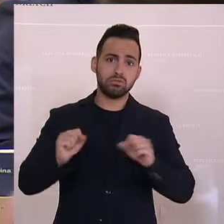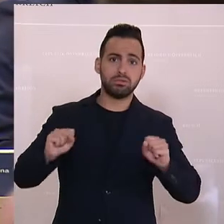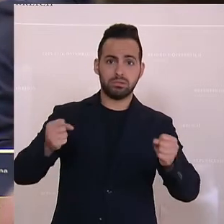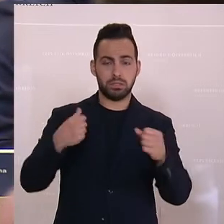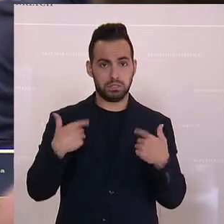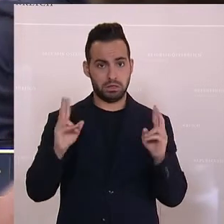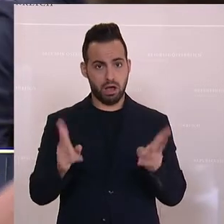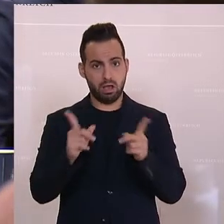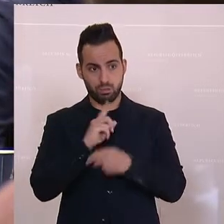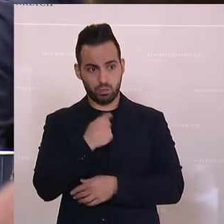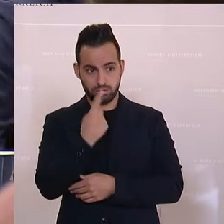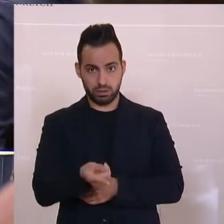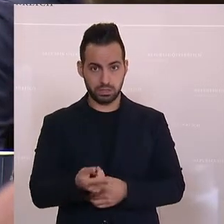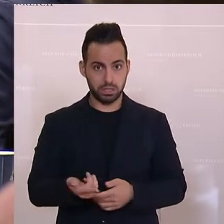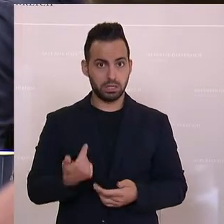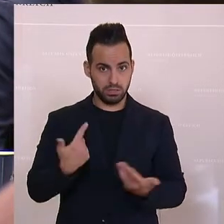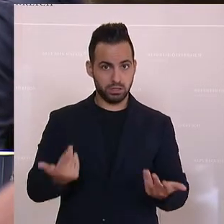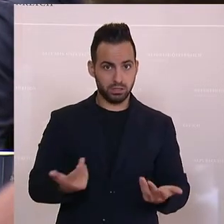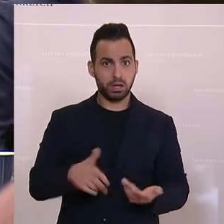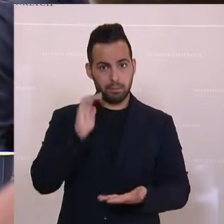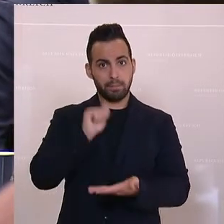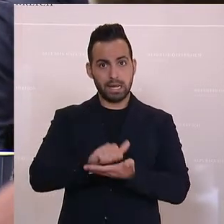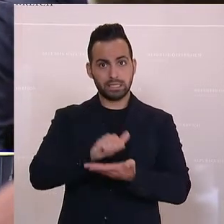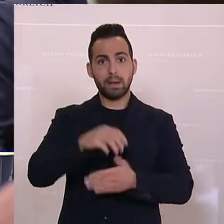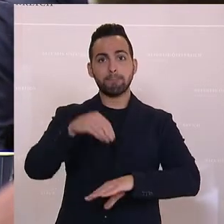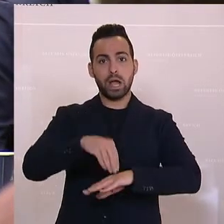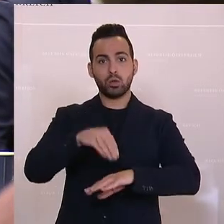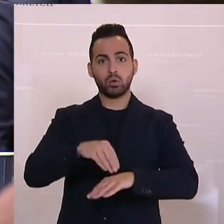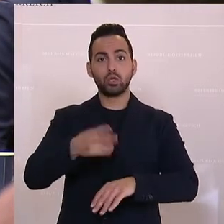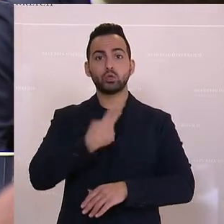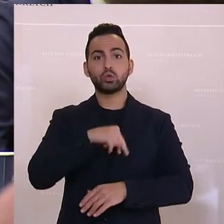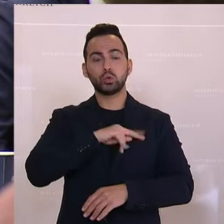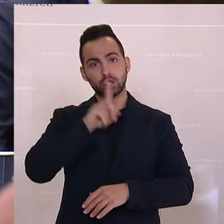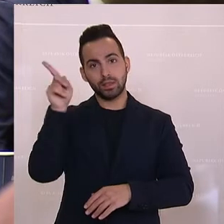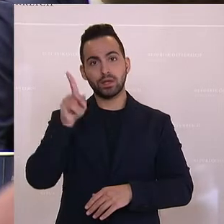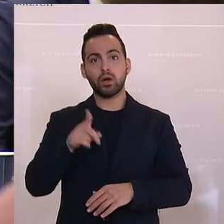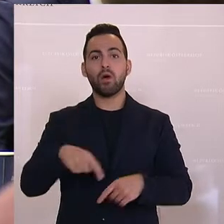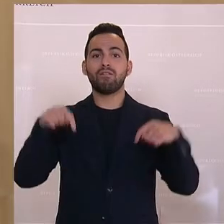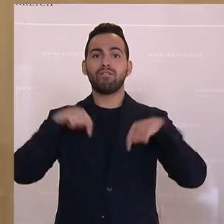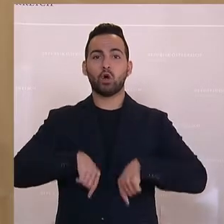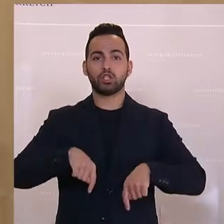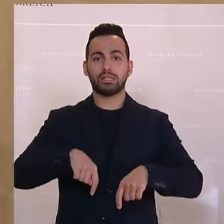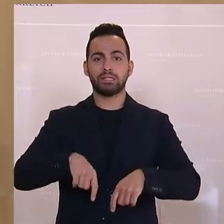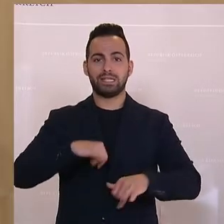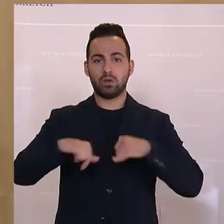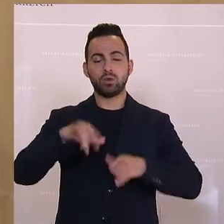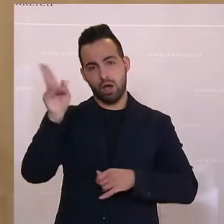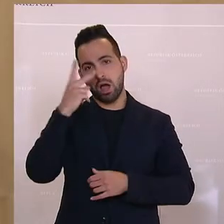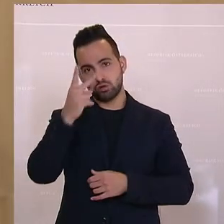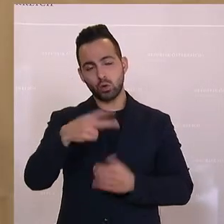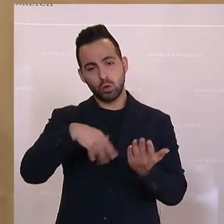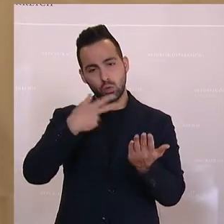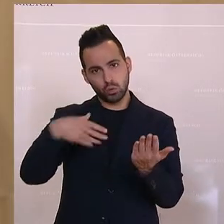dann kann ich nur sagen, ich würde mir die Pressemeldungen vom zuständigen Vorstandsdirektor anschauen oder anhören und